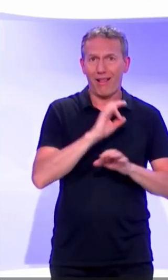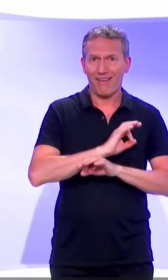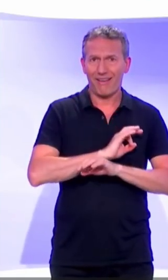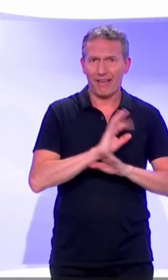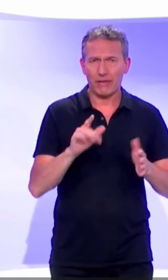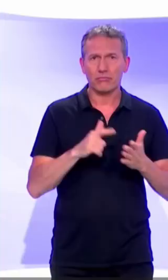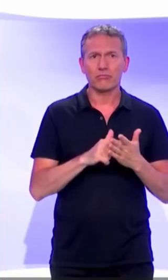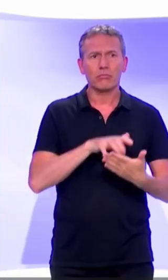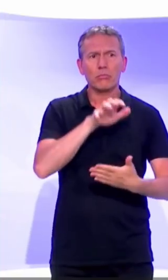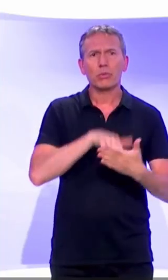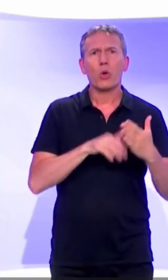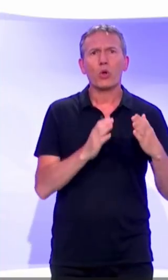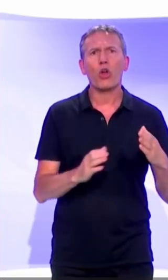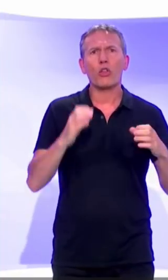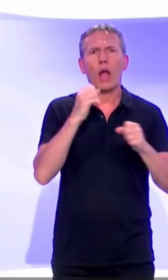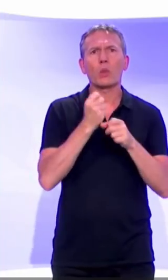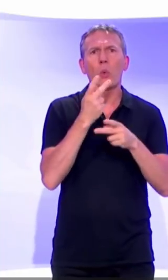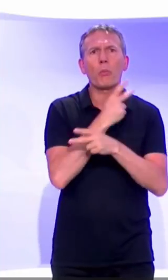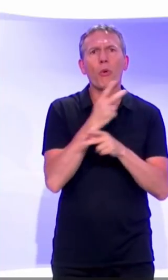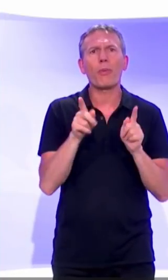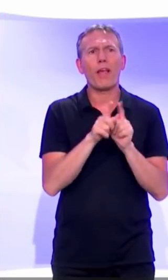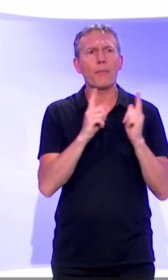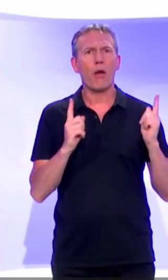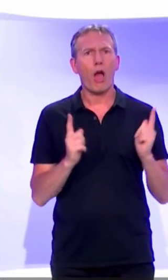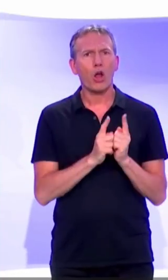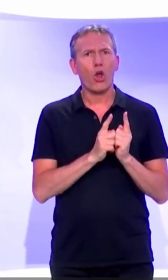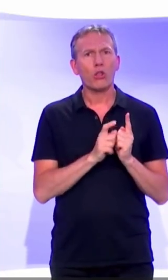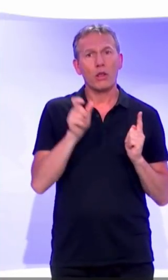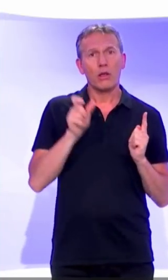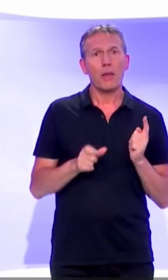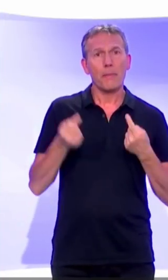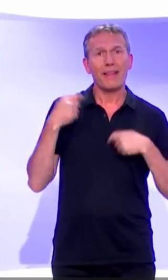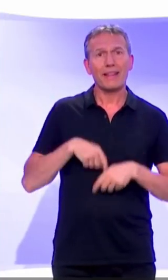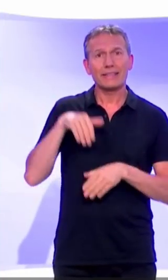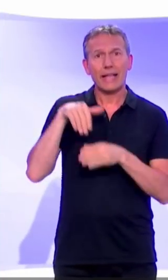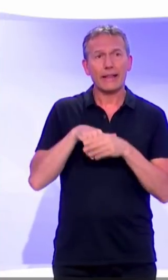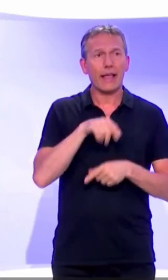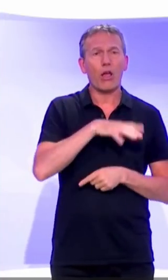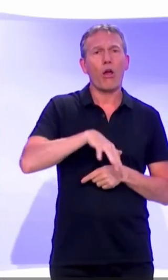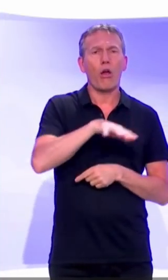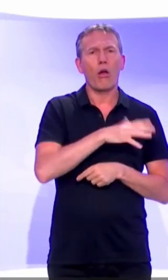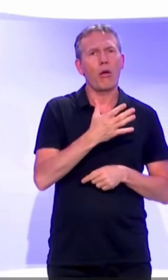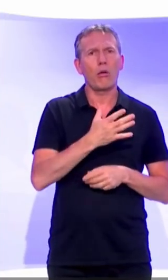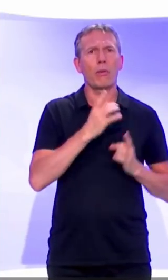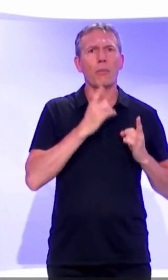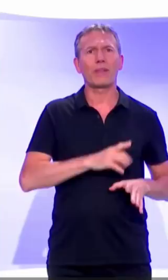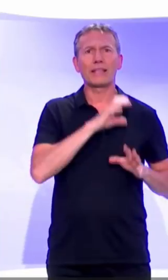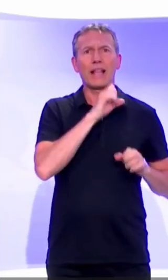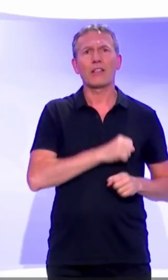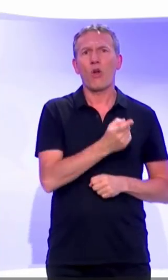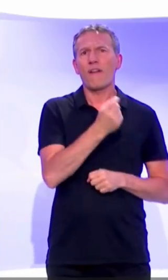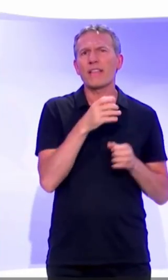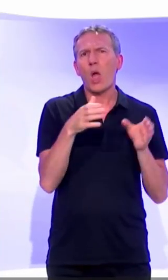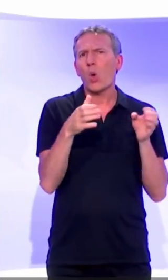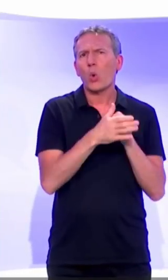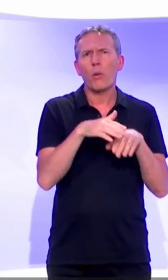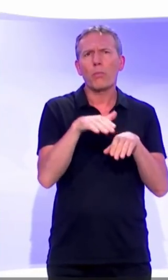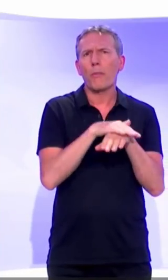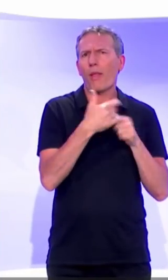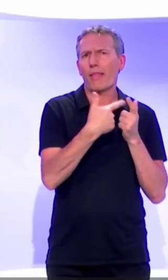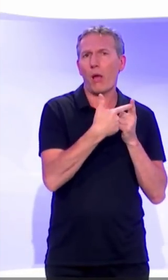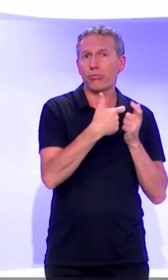compte rendu public de la rencontre organisée entre le ministre de l'Intérieur et les parlementaires issus de toutes les familles politiques